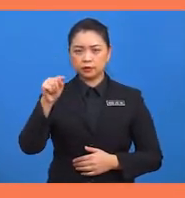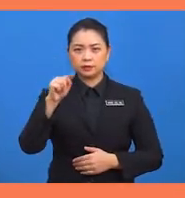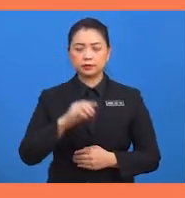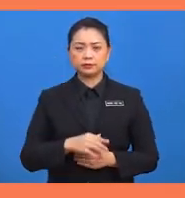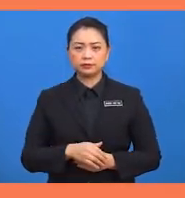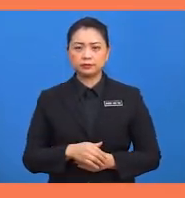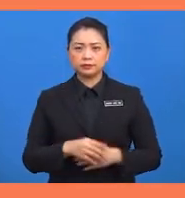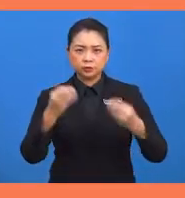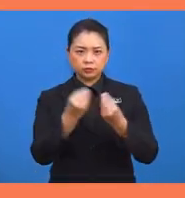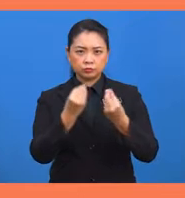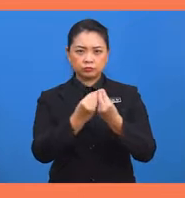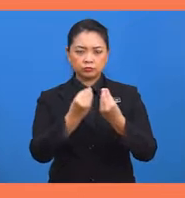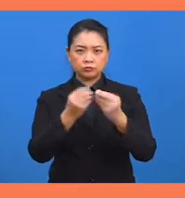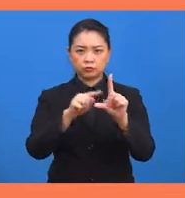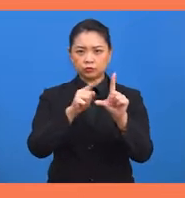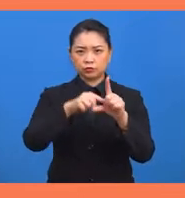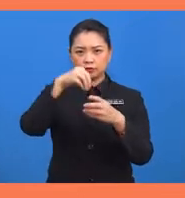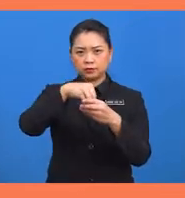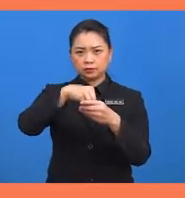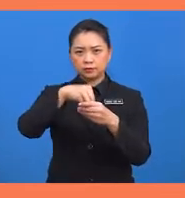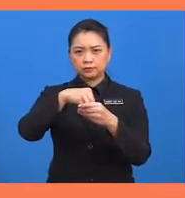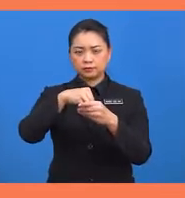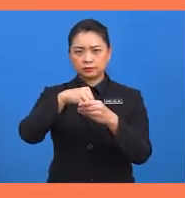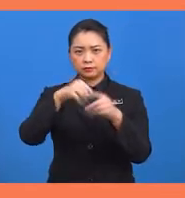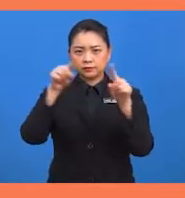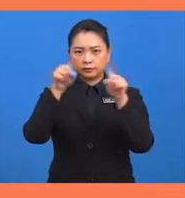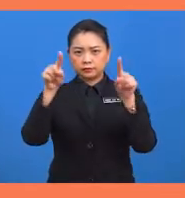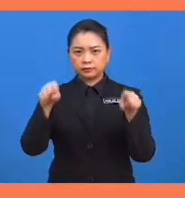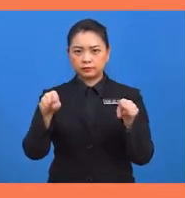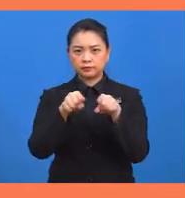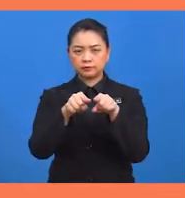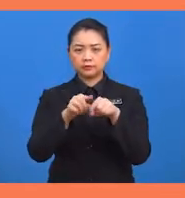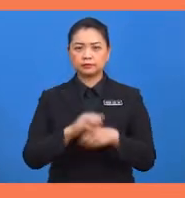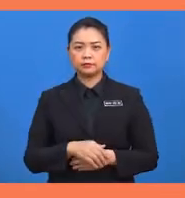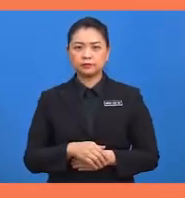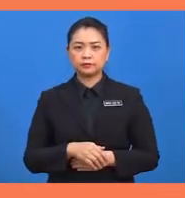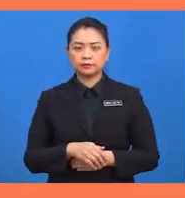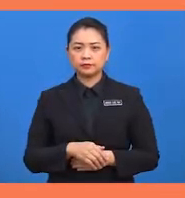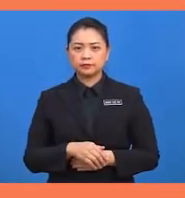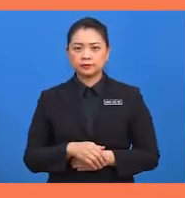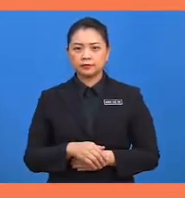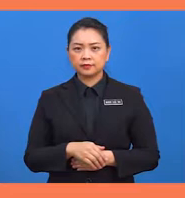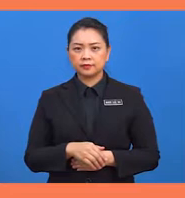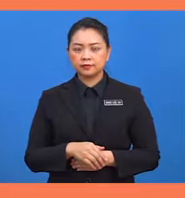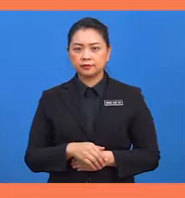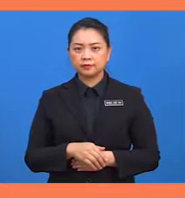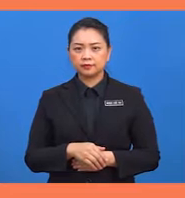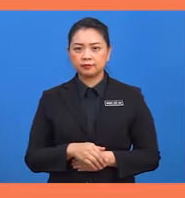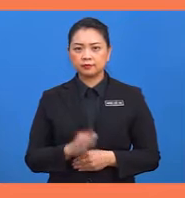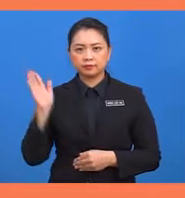darjah. Jumlah sudut perdalaman segi 4 N, O, L, M.